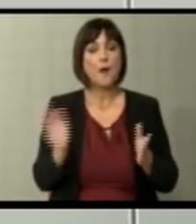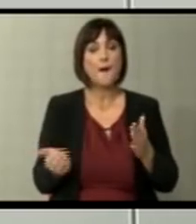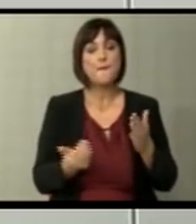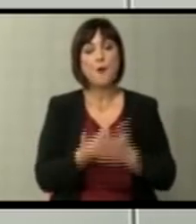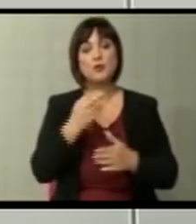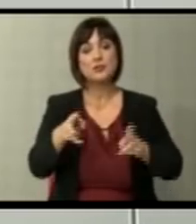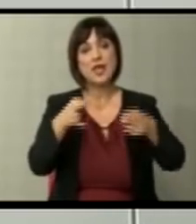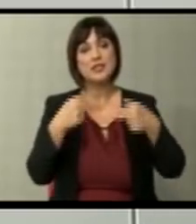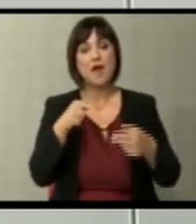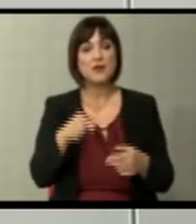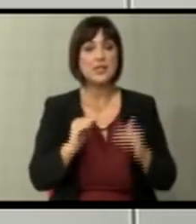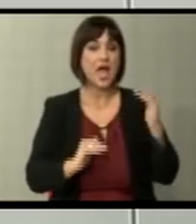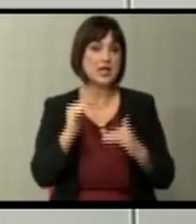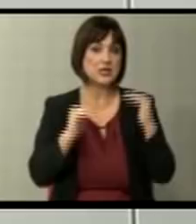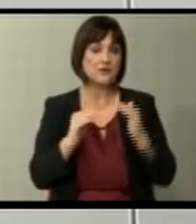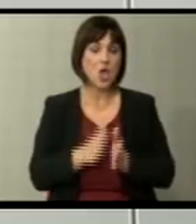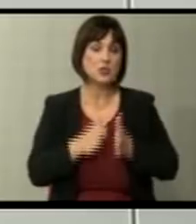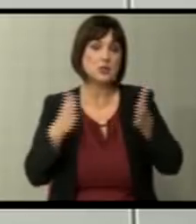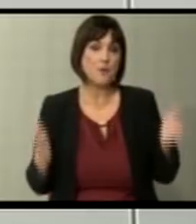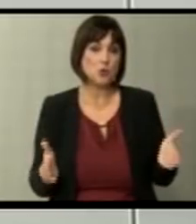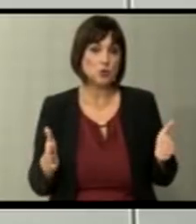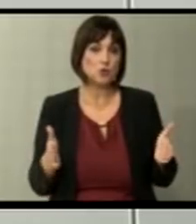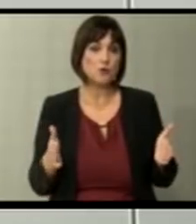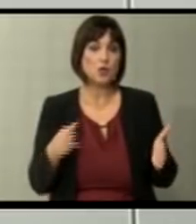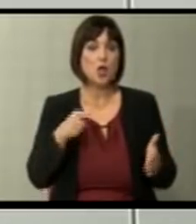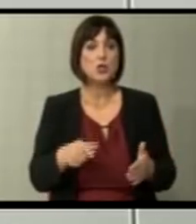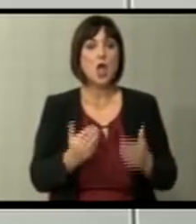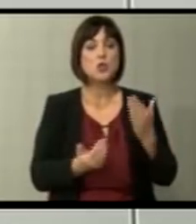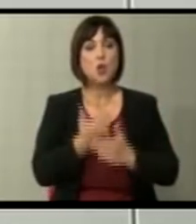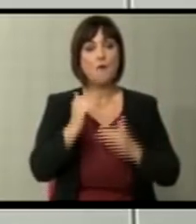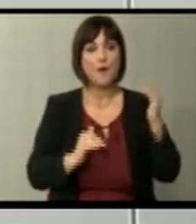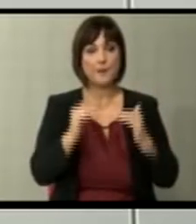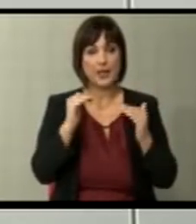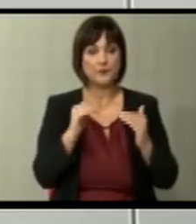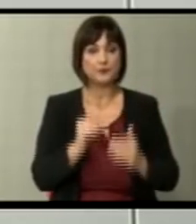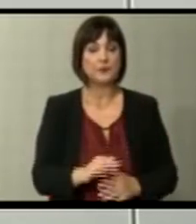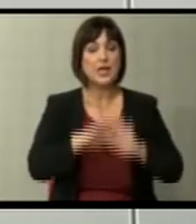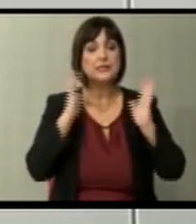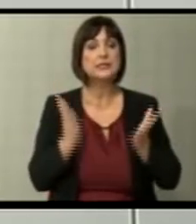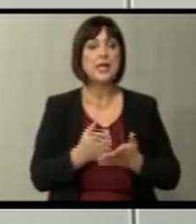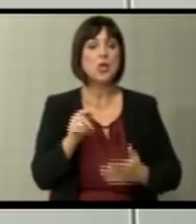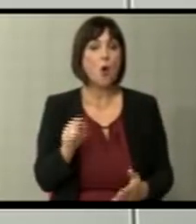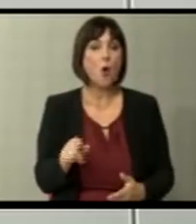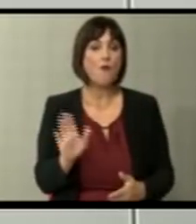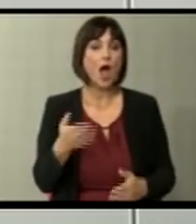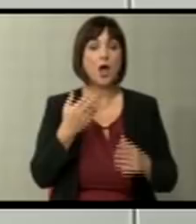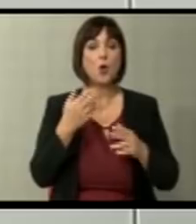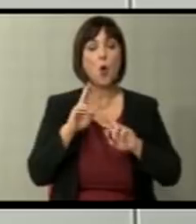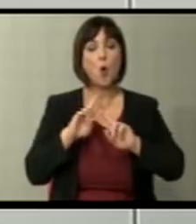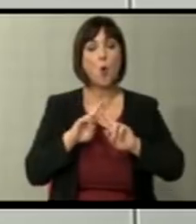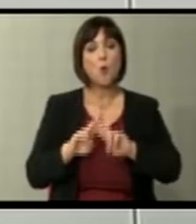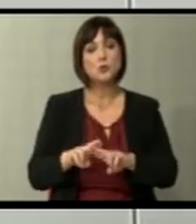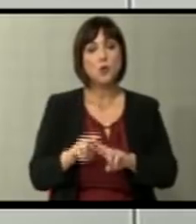навраќаат на критериумите за проширувањето на нова методологија. И сето тоа остава